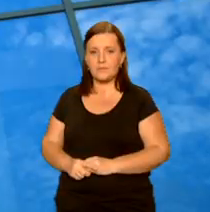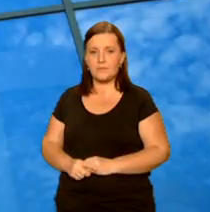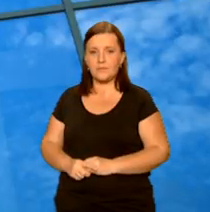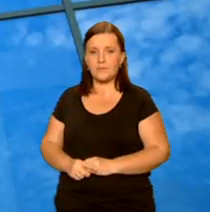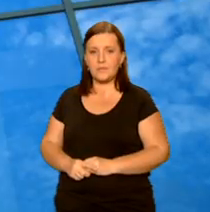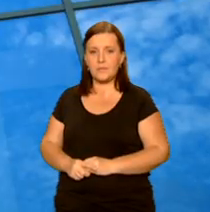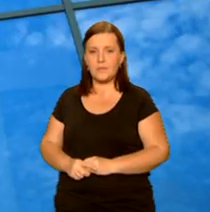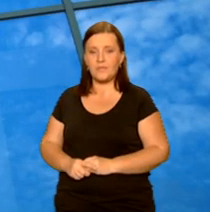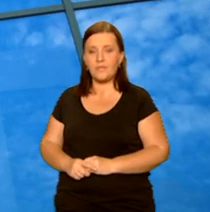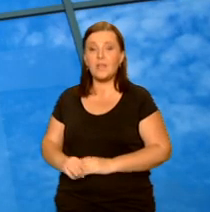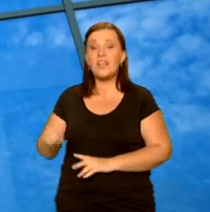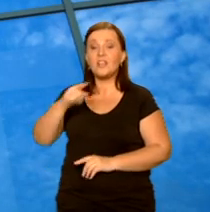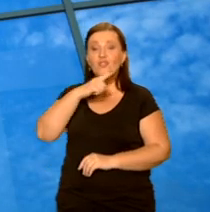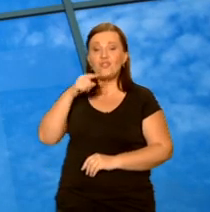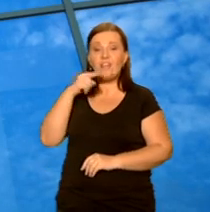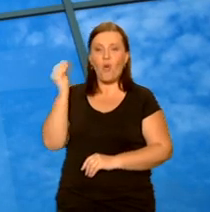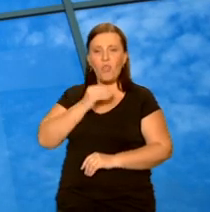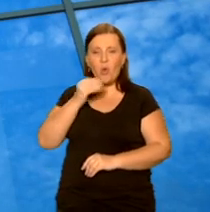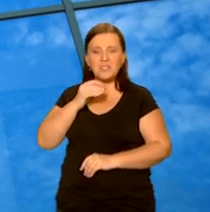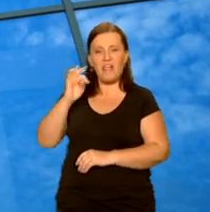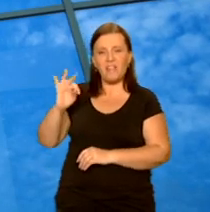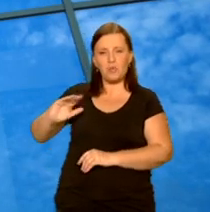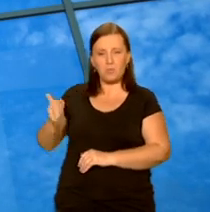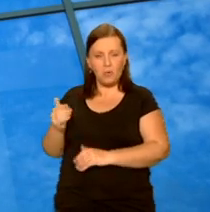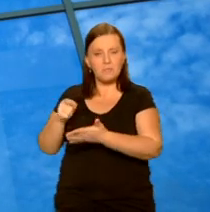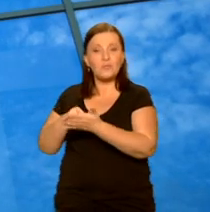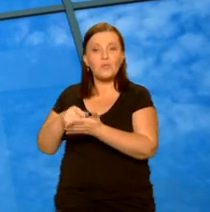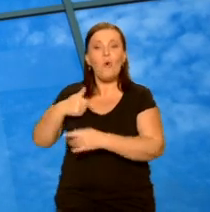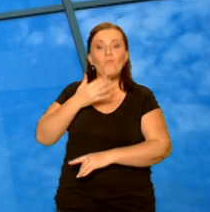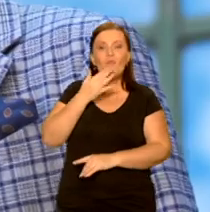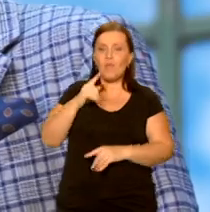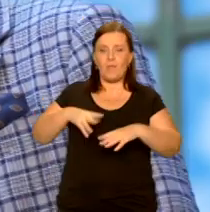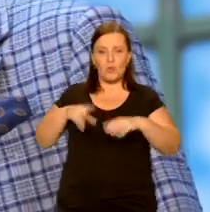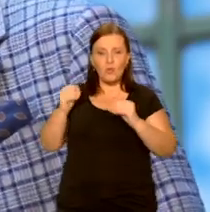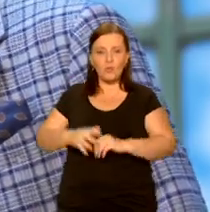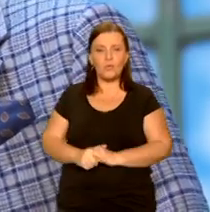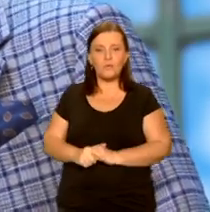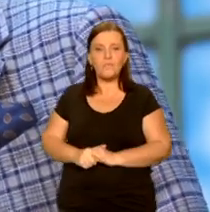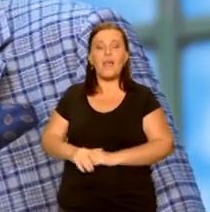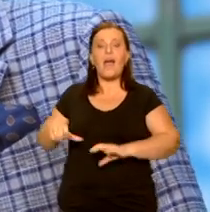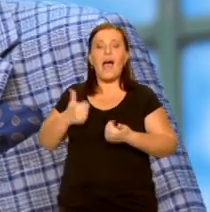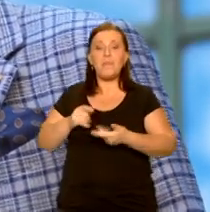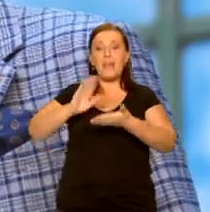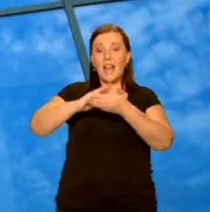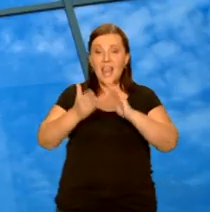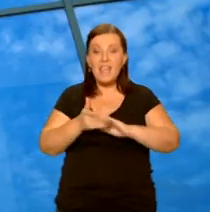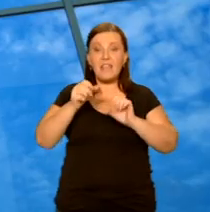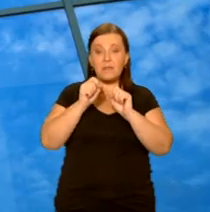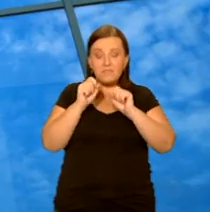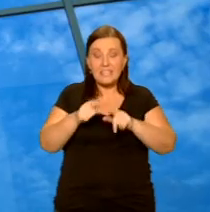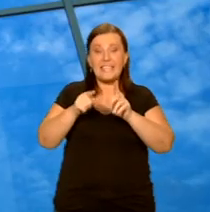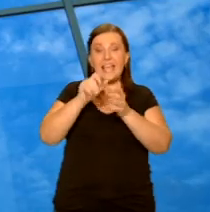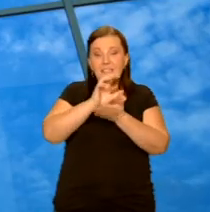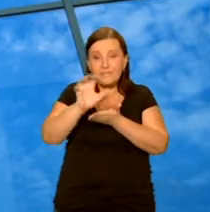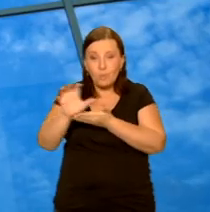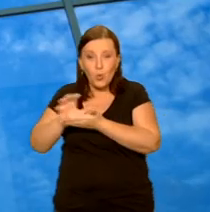Strategia Czerwonego Oceanu to właśnie to, o czym mówiłem na samym początku. Wejście na rynek produktów i usług, które już istnieją. Dziś